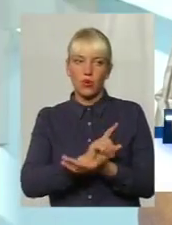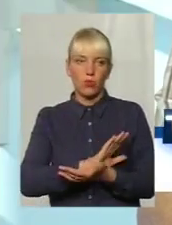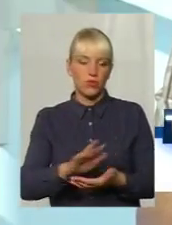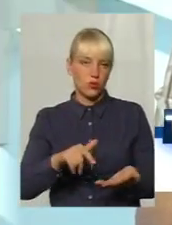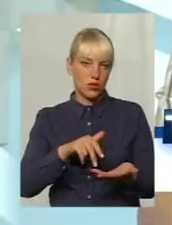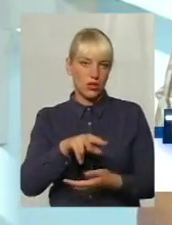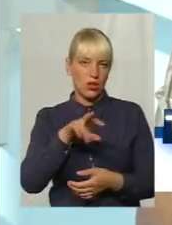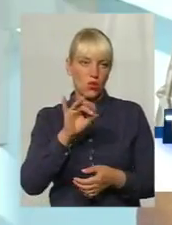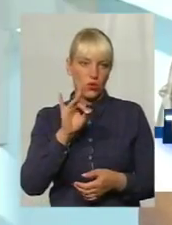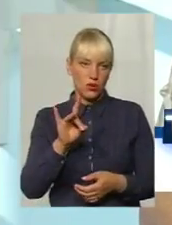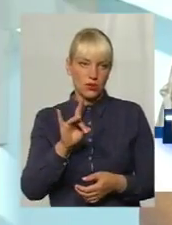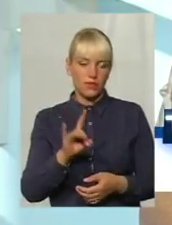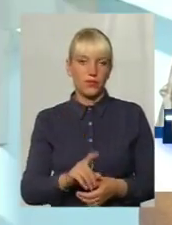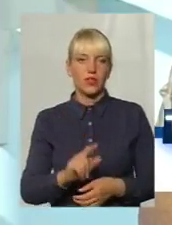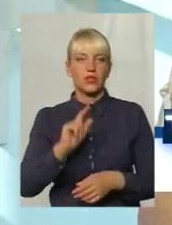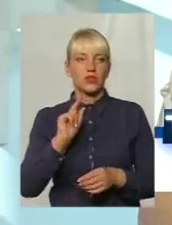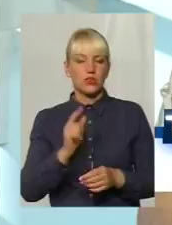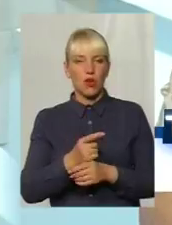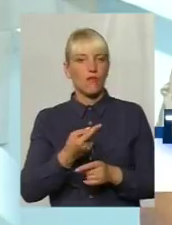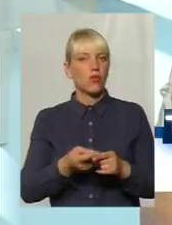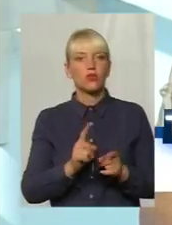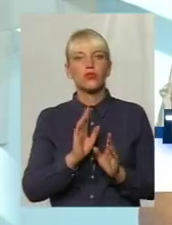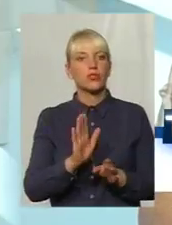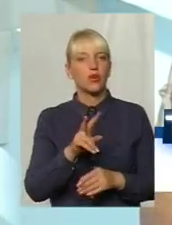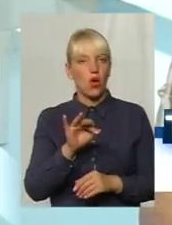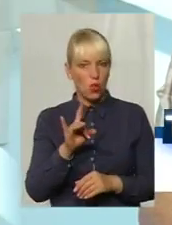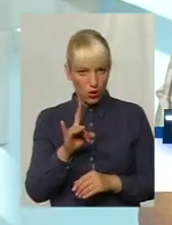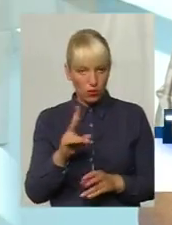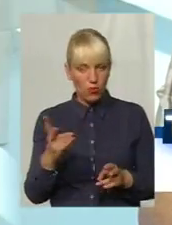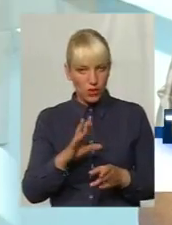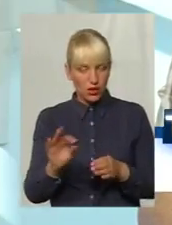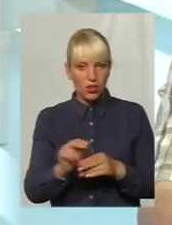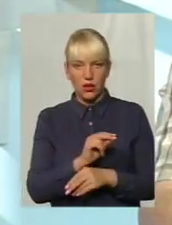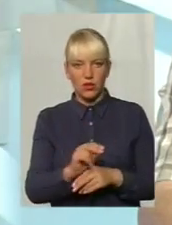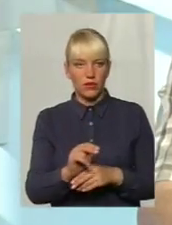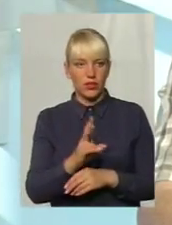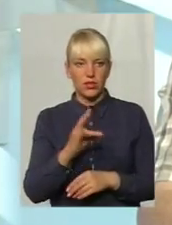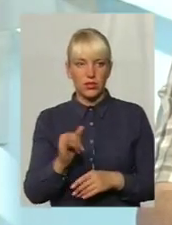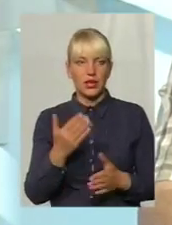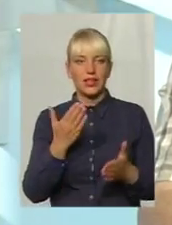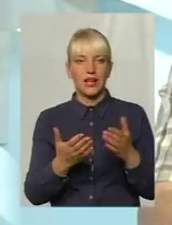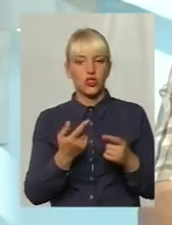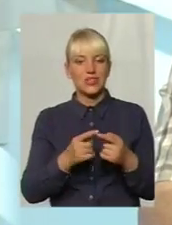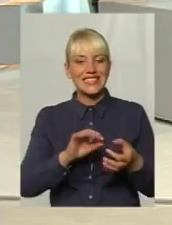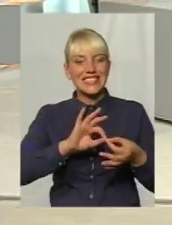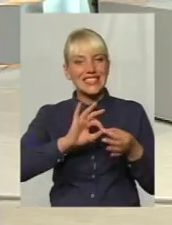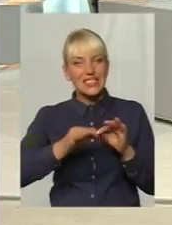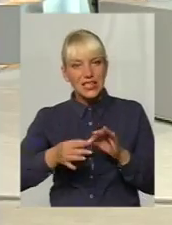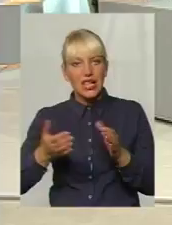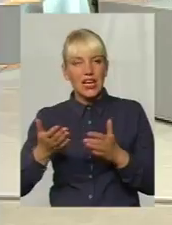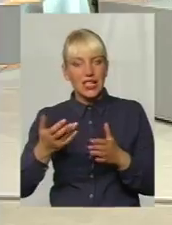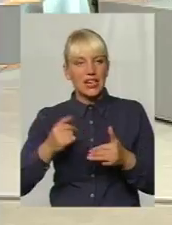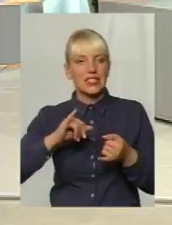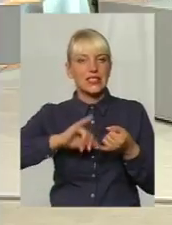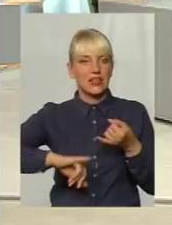лора. Знову ж, стереотип, що це має лікувати тільки вузький спеціаліст. Звичайно, якщо це складна якась ситуація, то